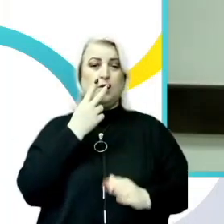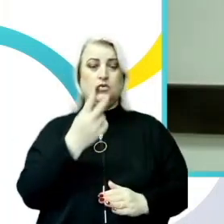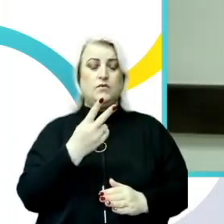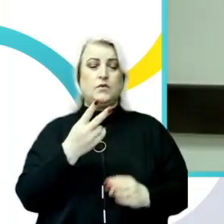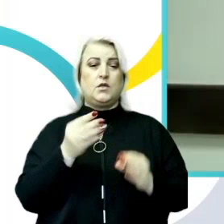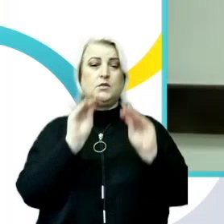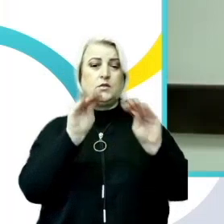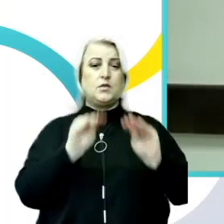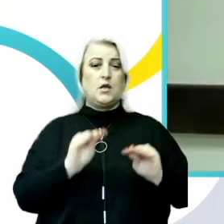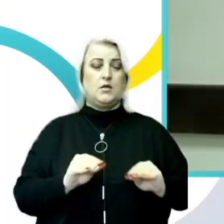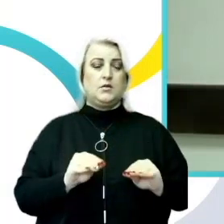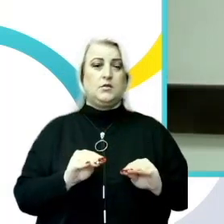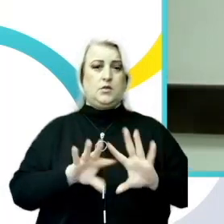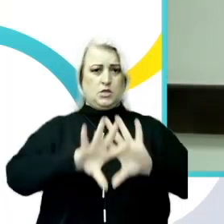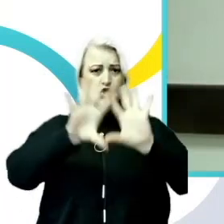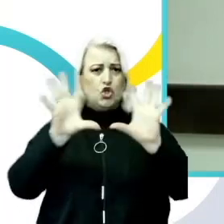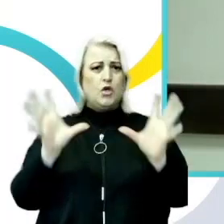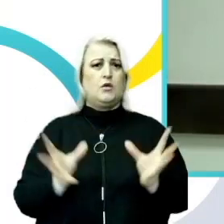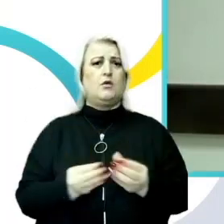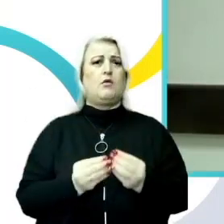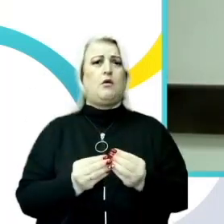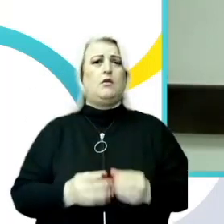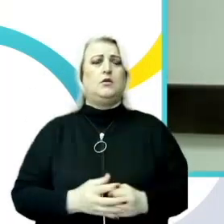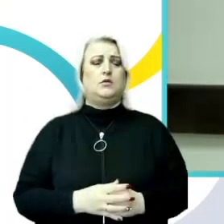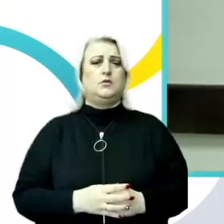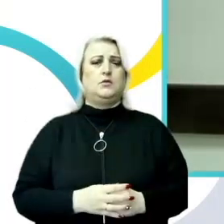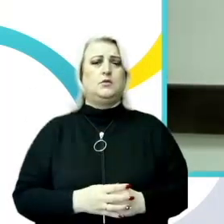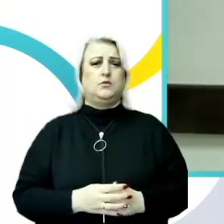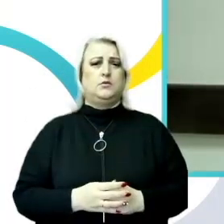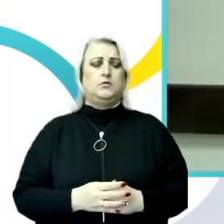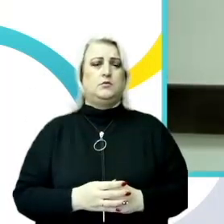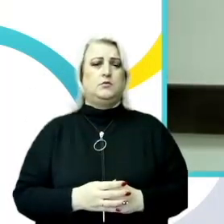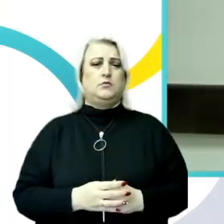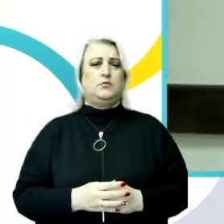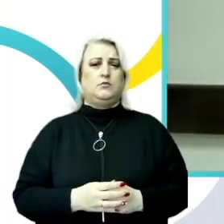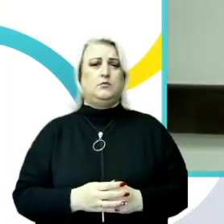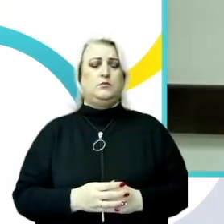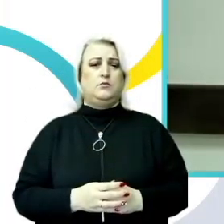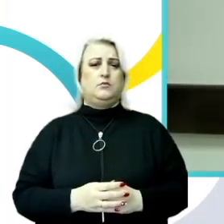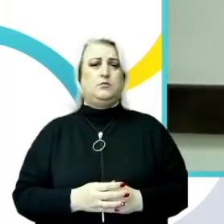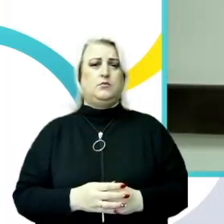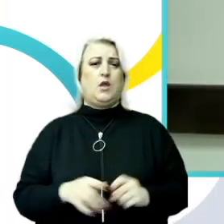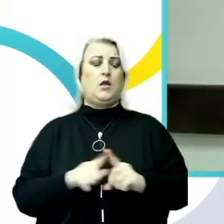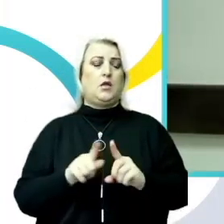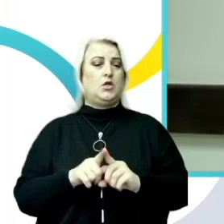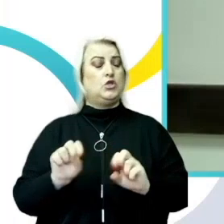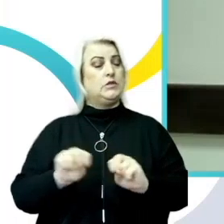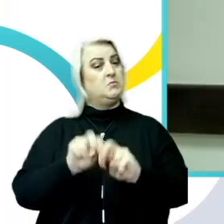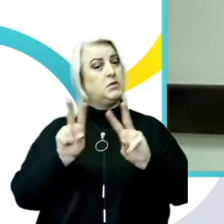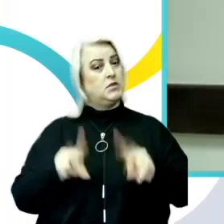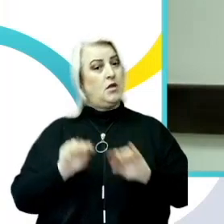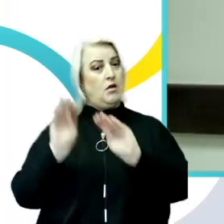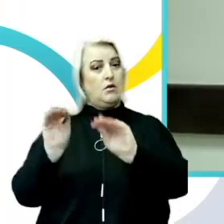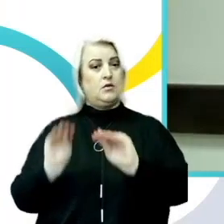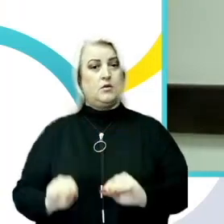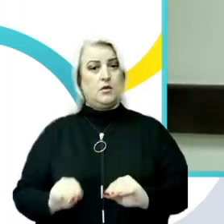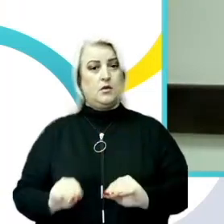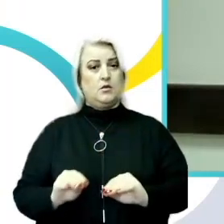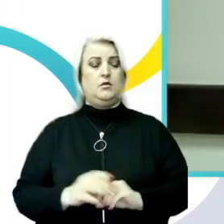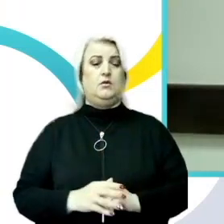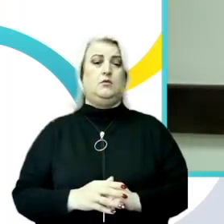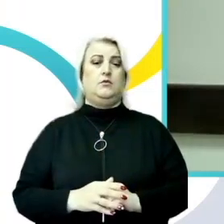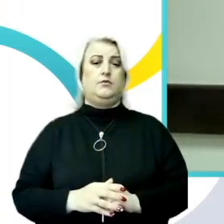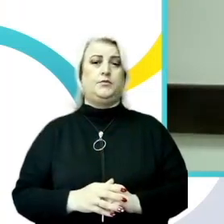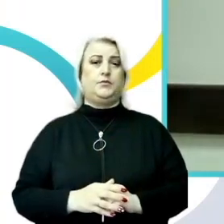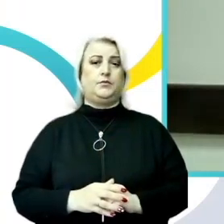generale colectate și date specifice în bază a celor trei clase